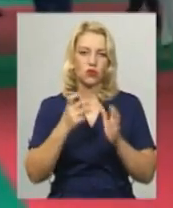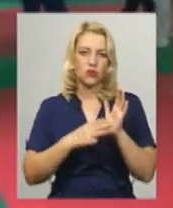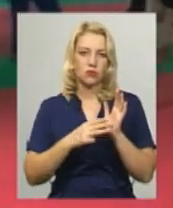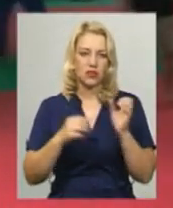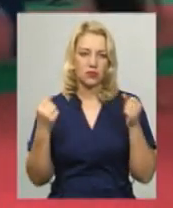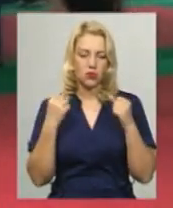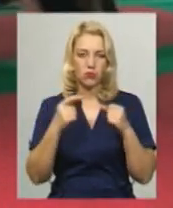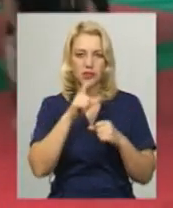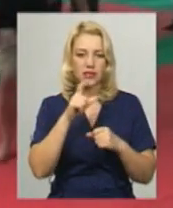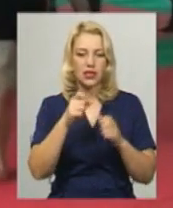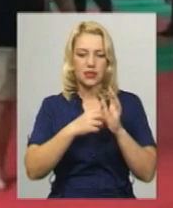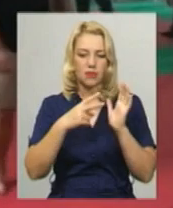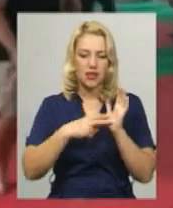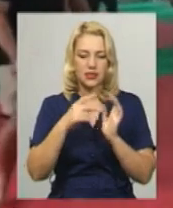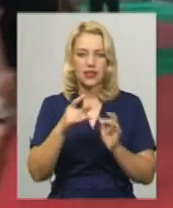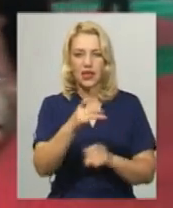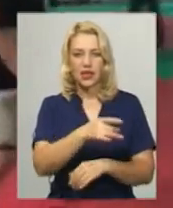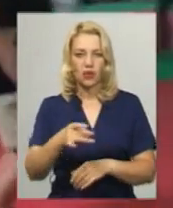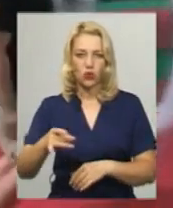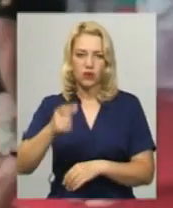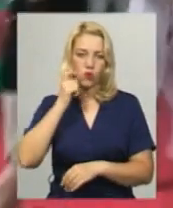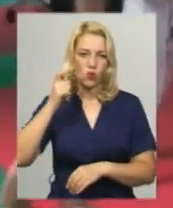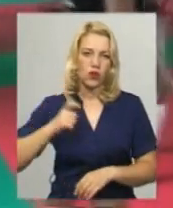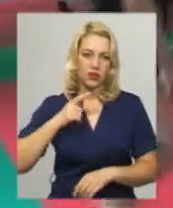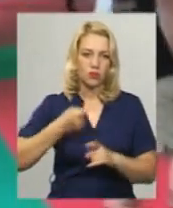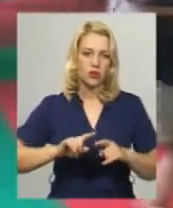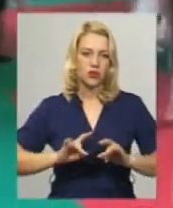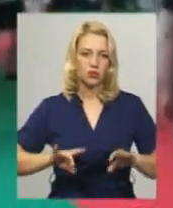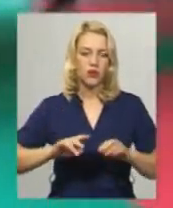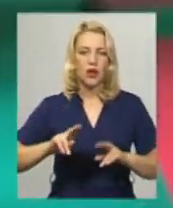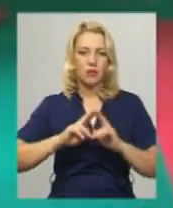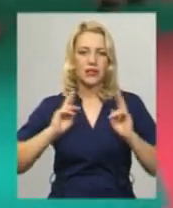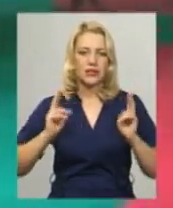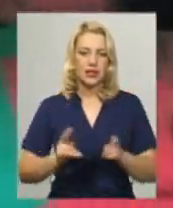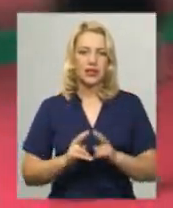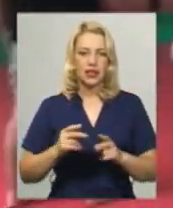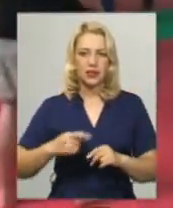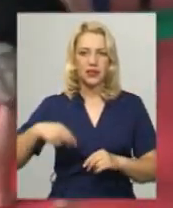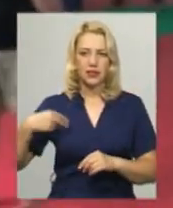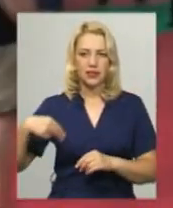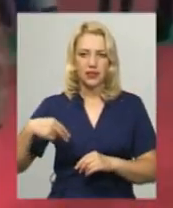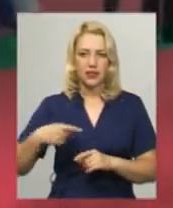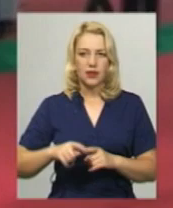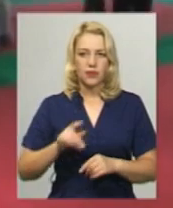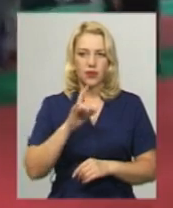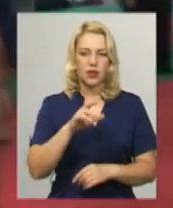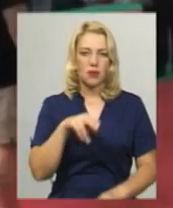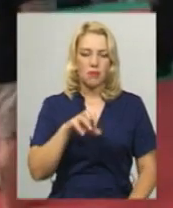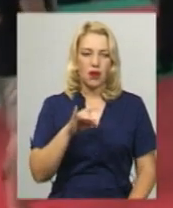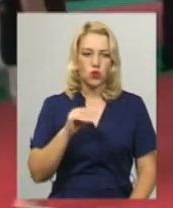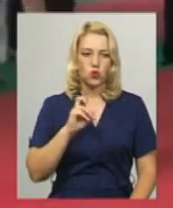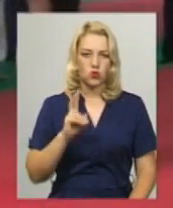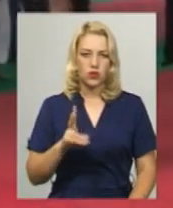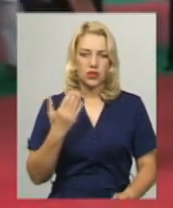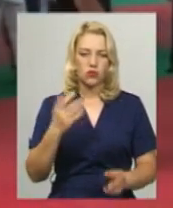із 17 регіонів України. Про це розповів президент Хмельницької обласної федерації з комбат-дзюдзюцу Олександр Марчук.